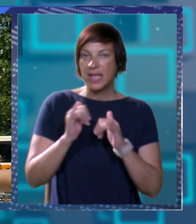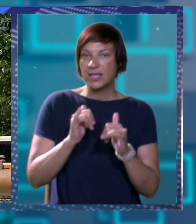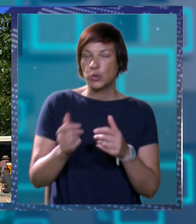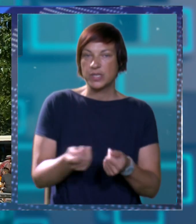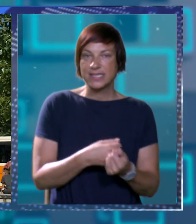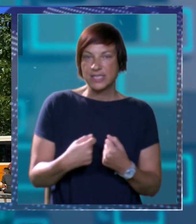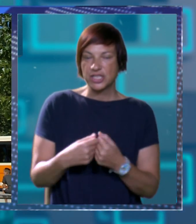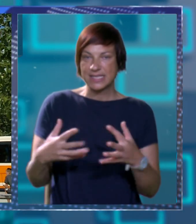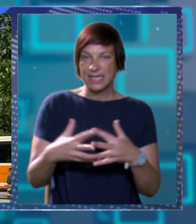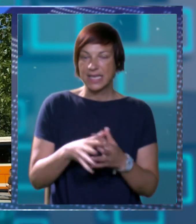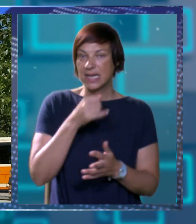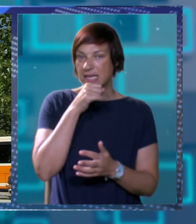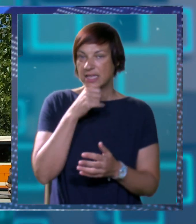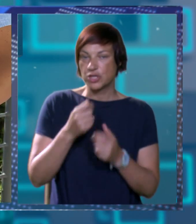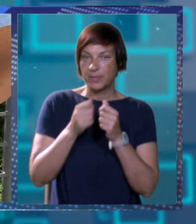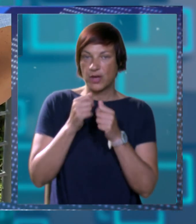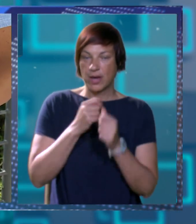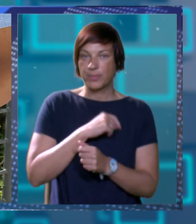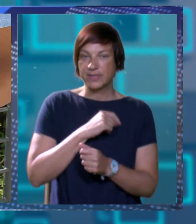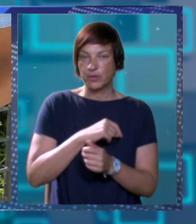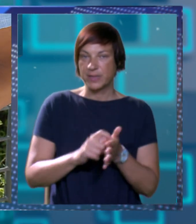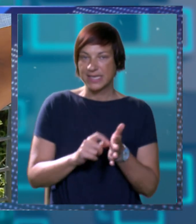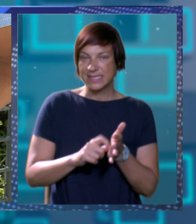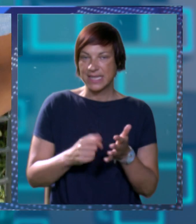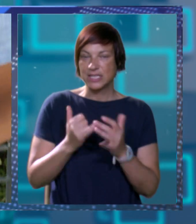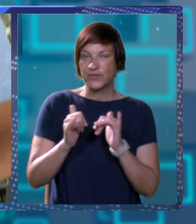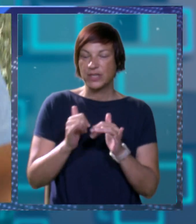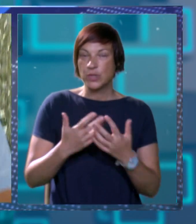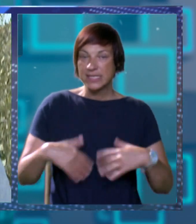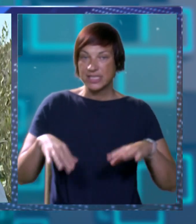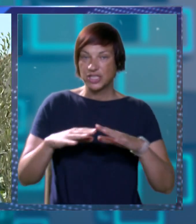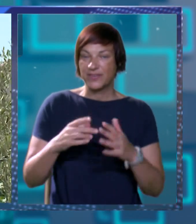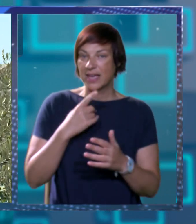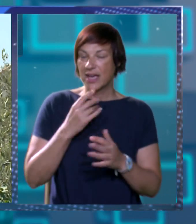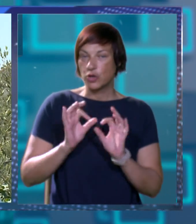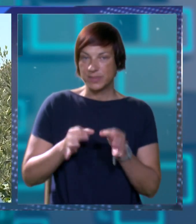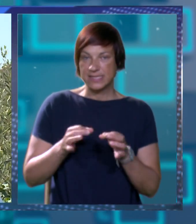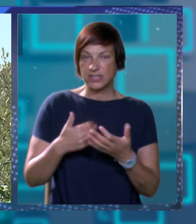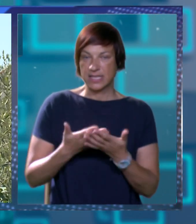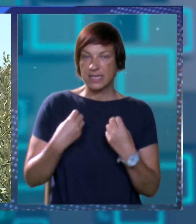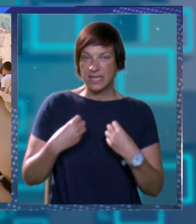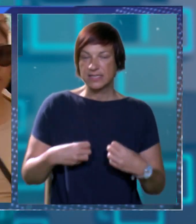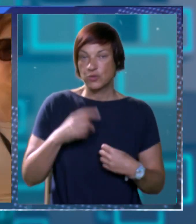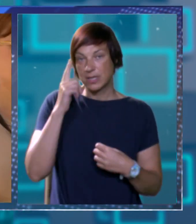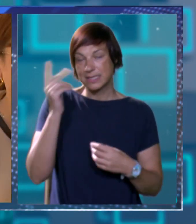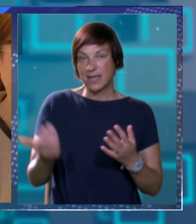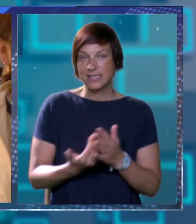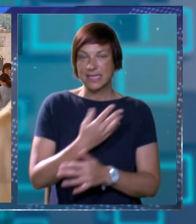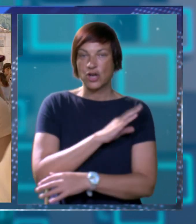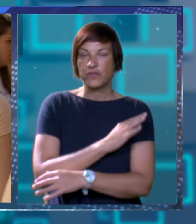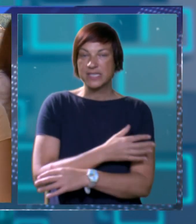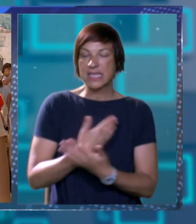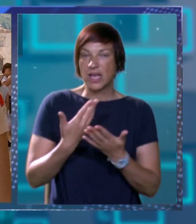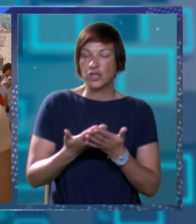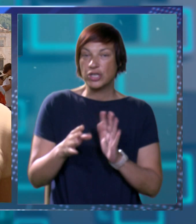Turističke zajednice grada i županije o raspravi su obavijestile članove svojih turističkih vječa kako bi se osigurali da struka zna za novi zakon